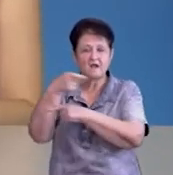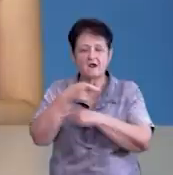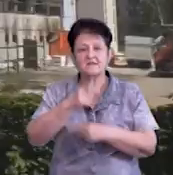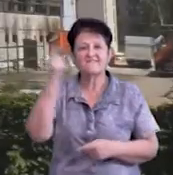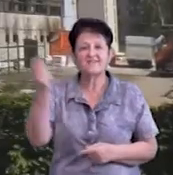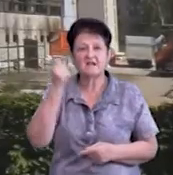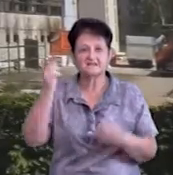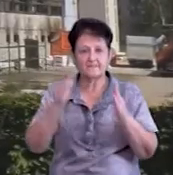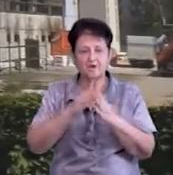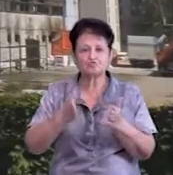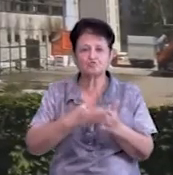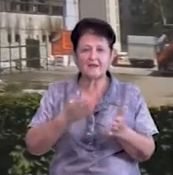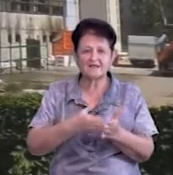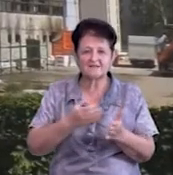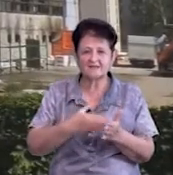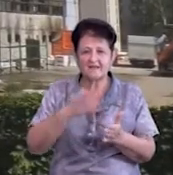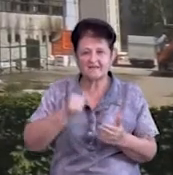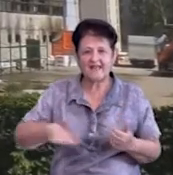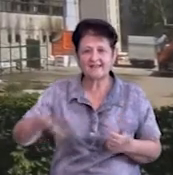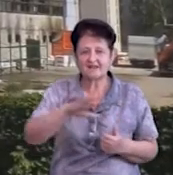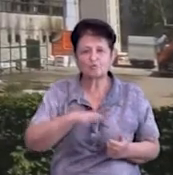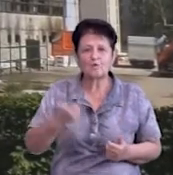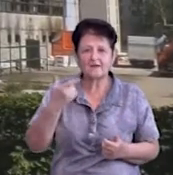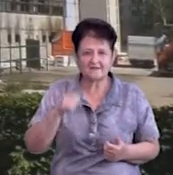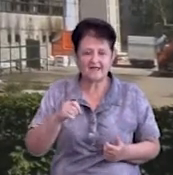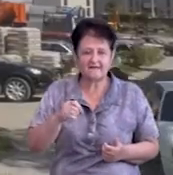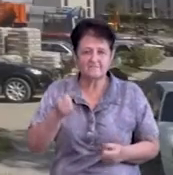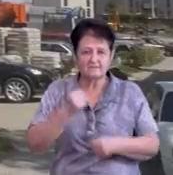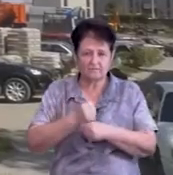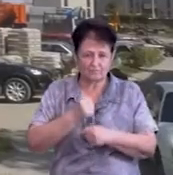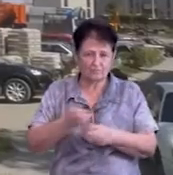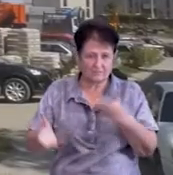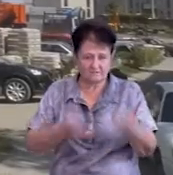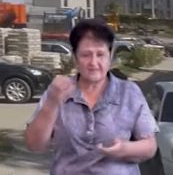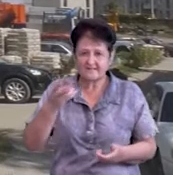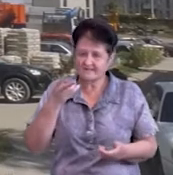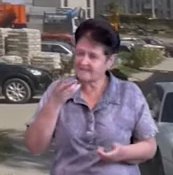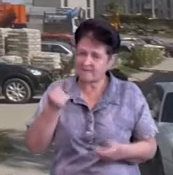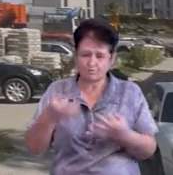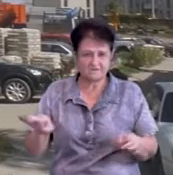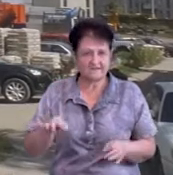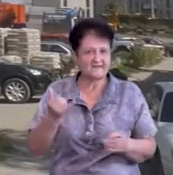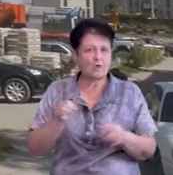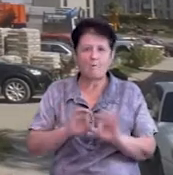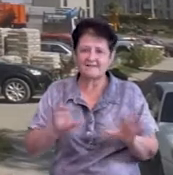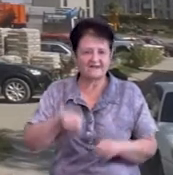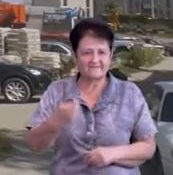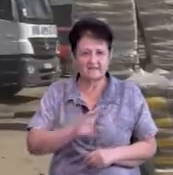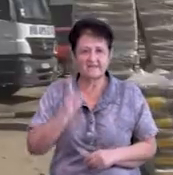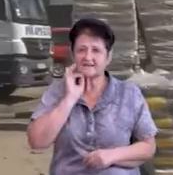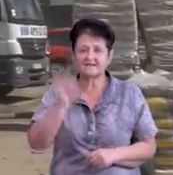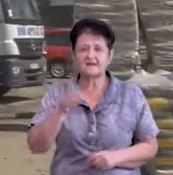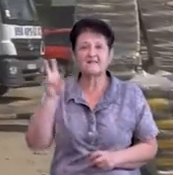Власники приміщення журналіста Суспільного на територію, де відбуваються роботи, не пустили, коментарів жодних не дали. Як пояснила